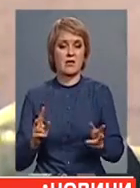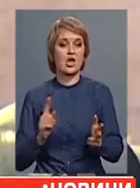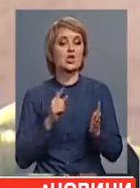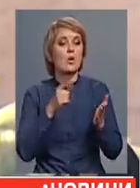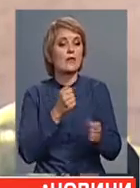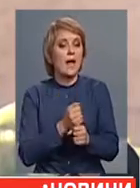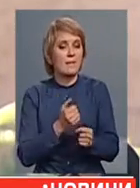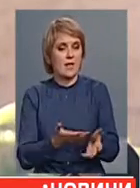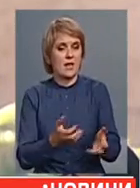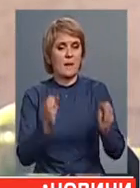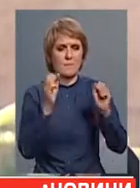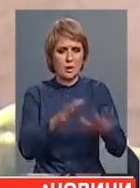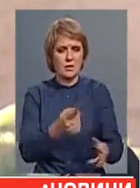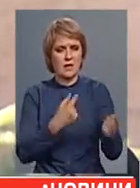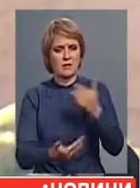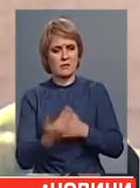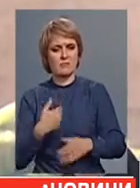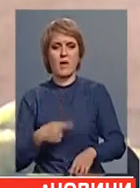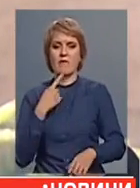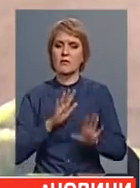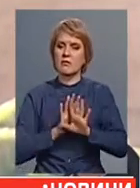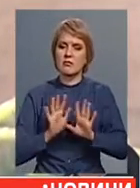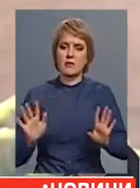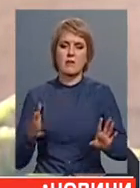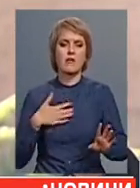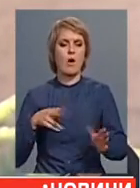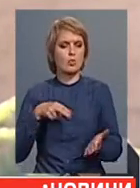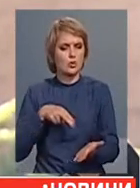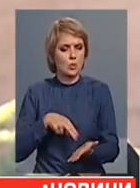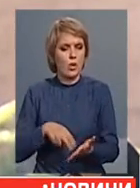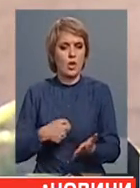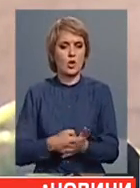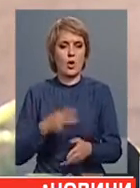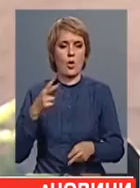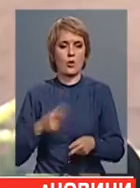робиш, давай бросай все, приїжджай, ні, я буду стояти до кінця.